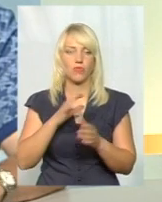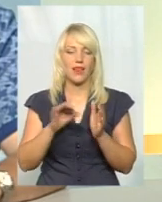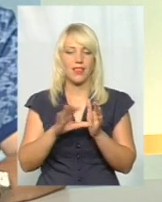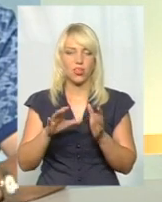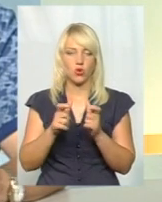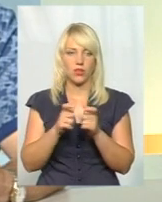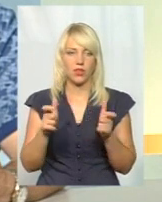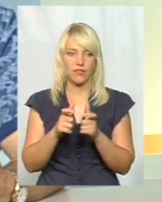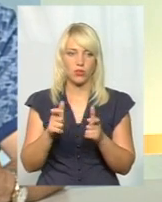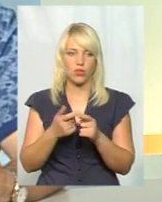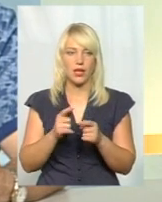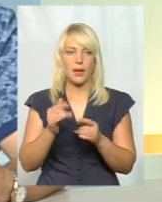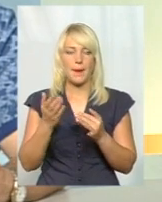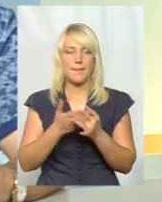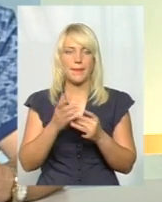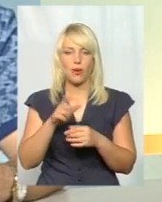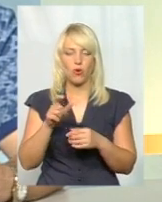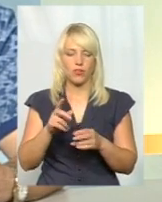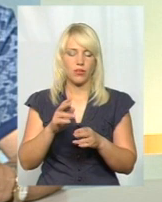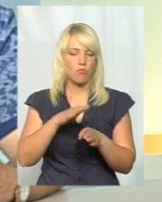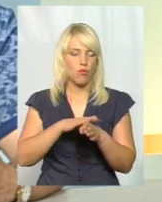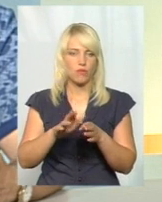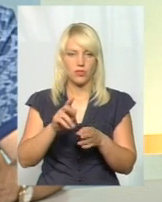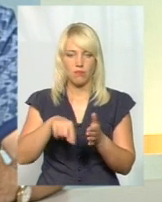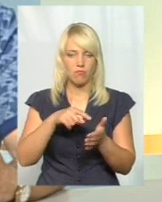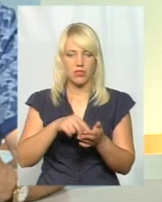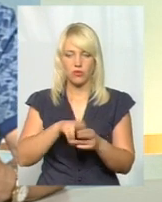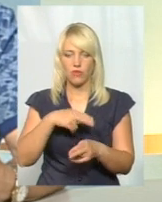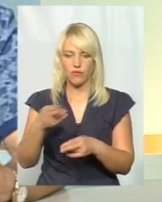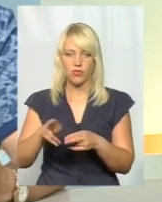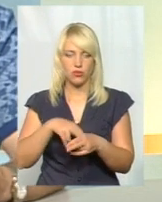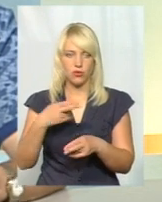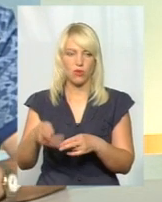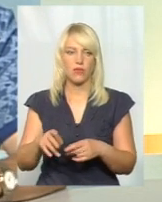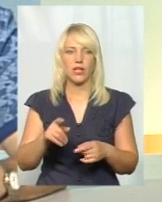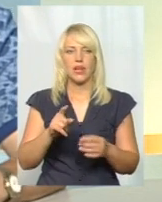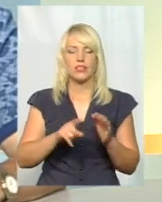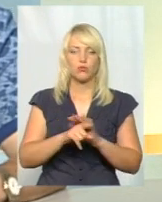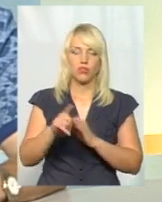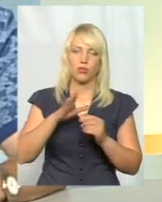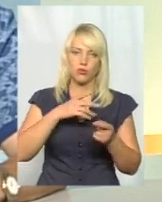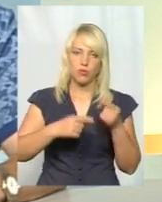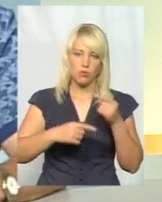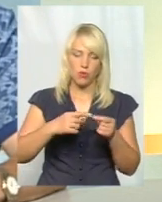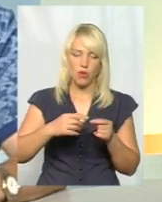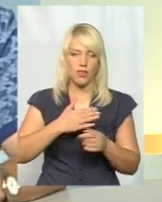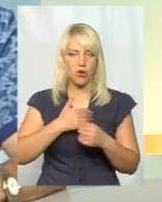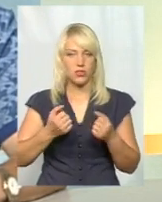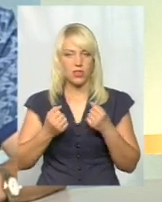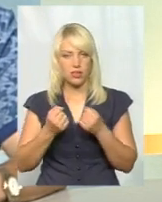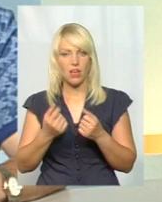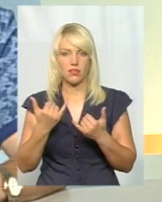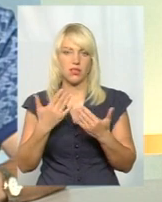за пільговиків 100% відшкодовують. Перевізники спочатку дуже сперечалися, не хотіли їздити. Зараз вони